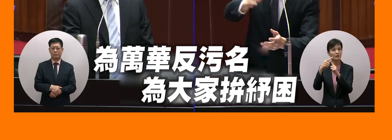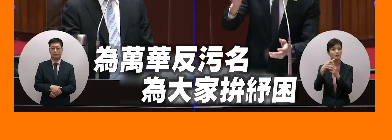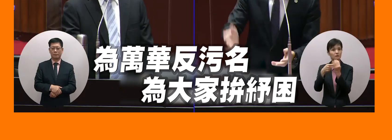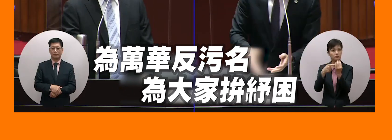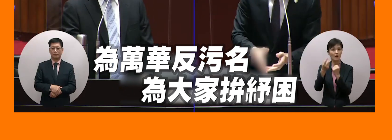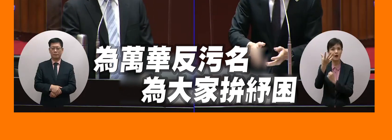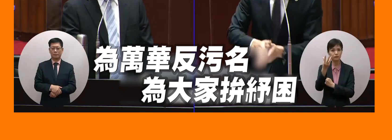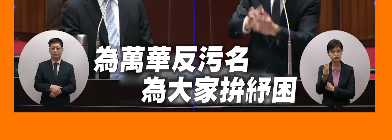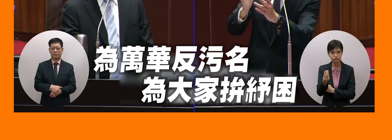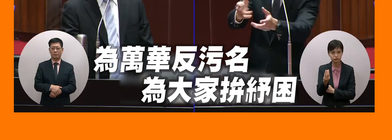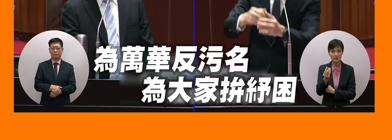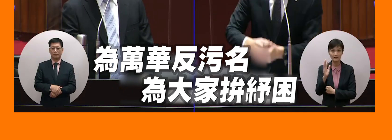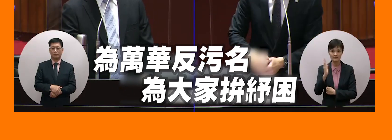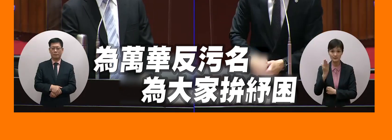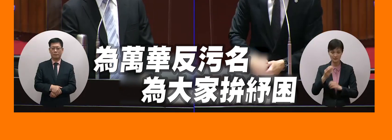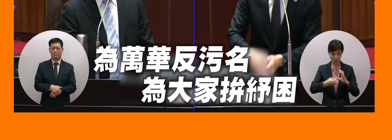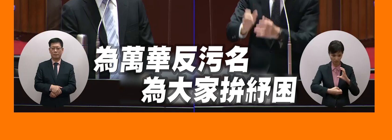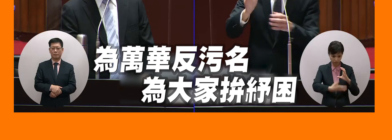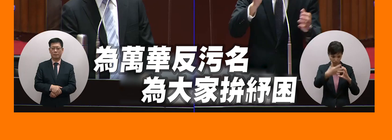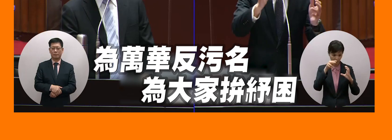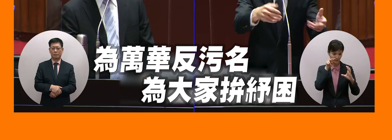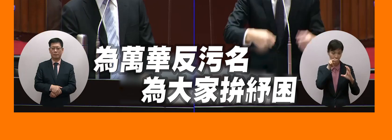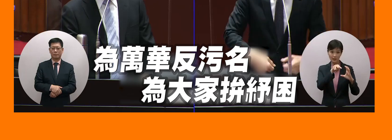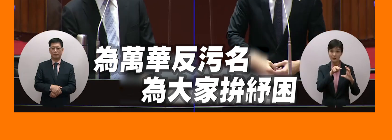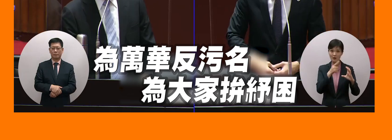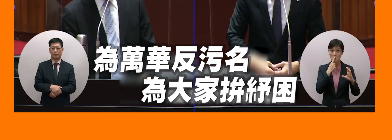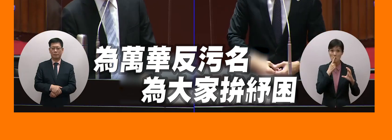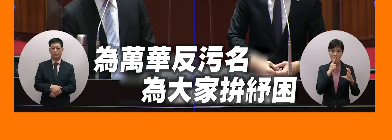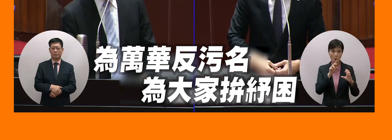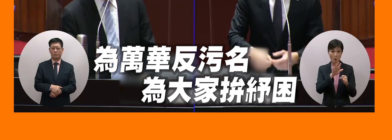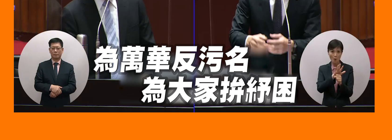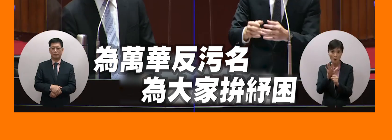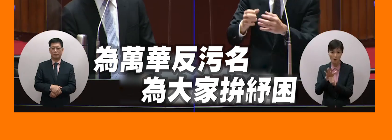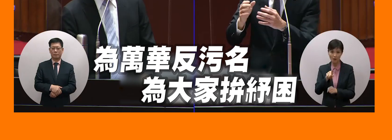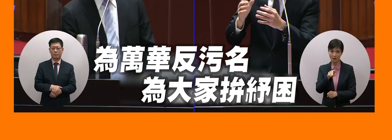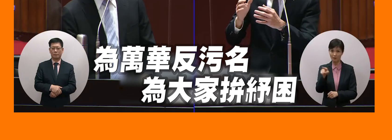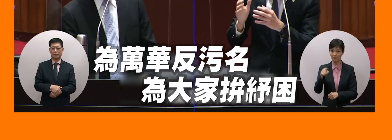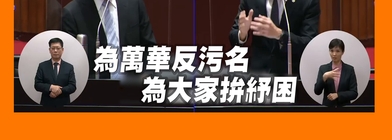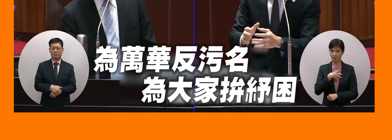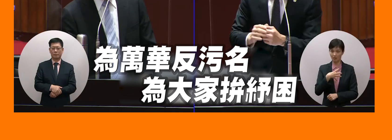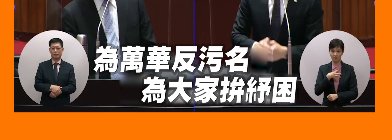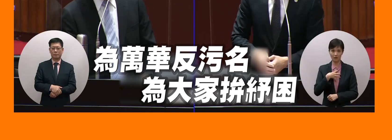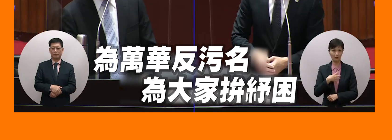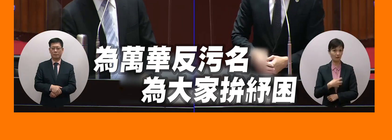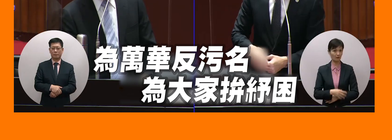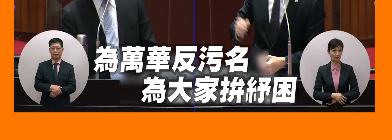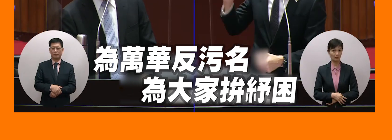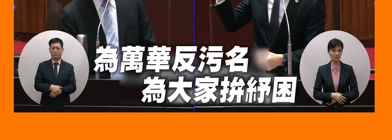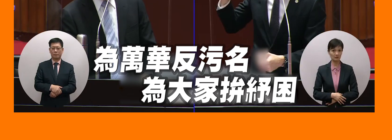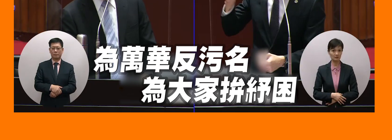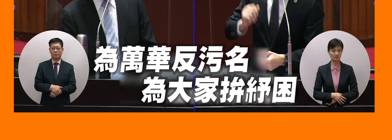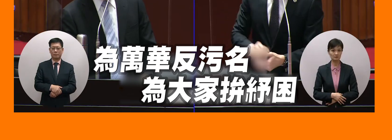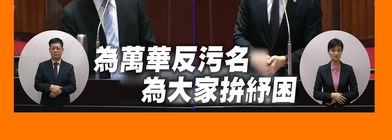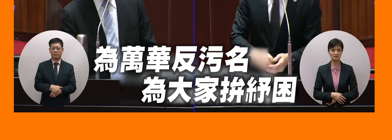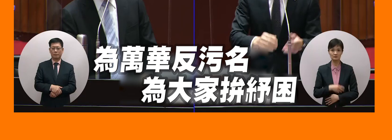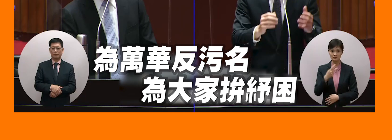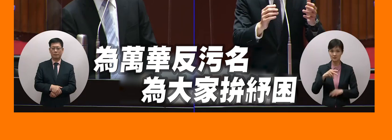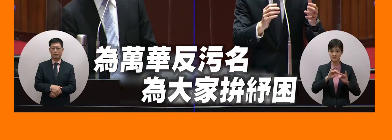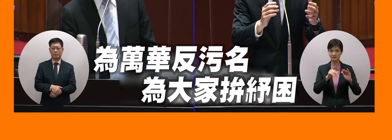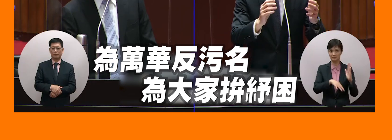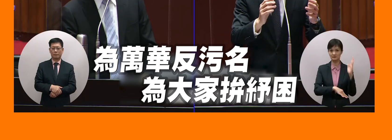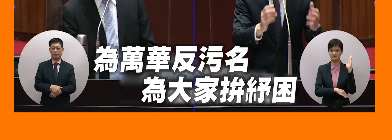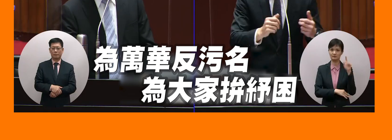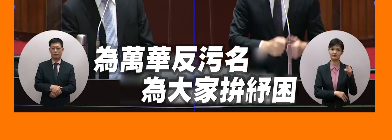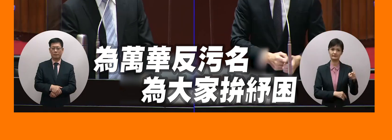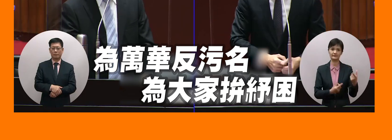政區都全紅的他就是說那個行政區連這個空氣都白獨所以說我說不是只有民間連地方政府他